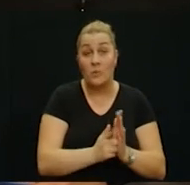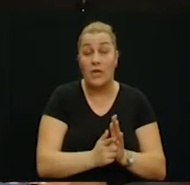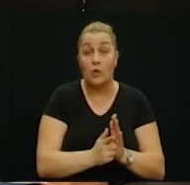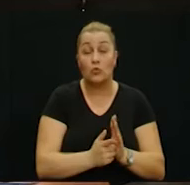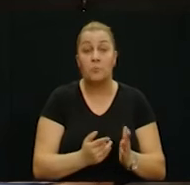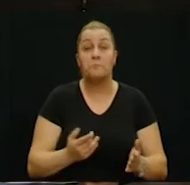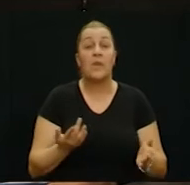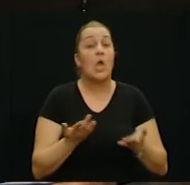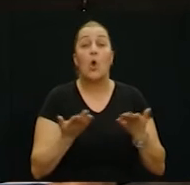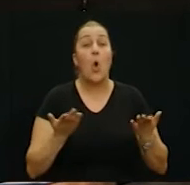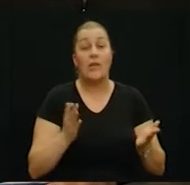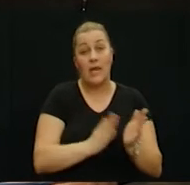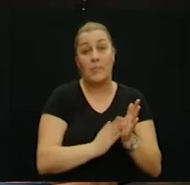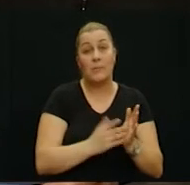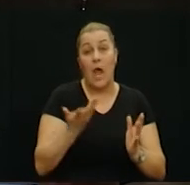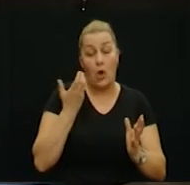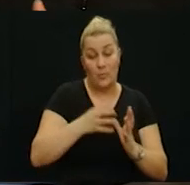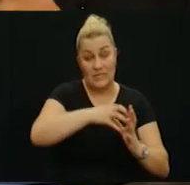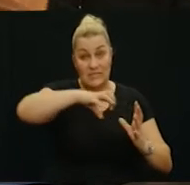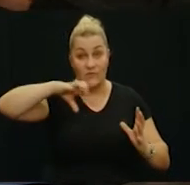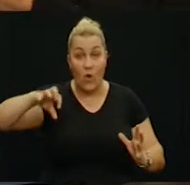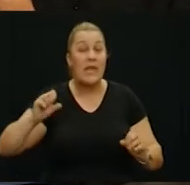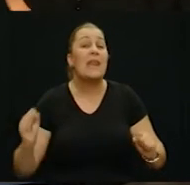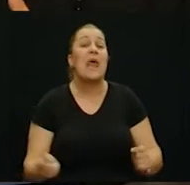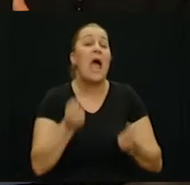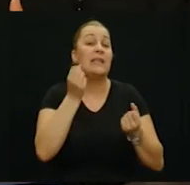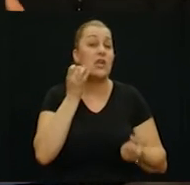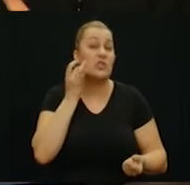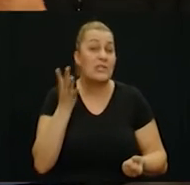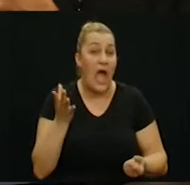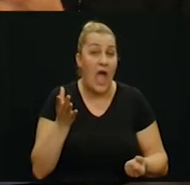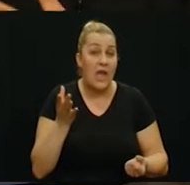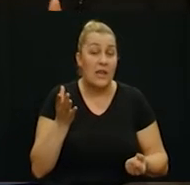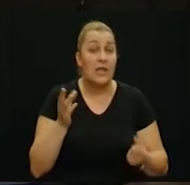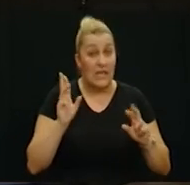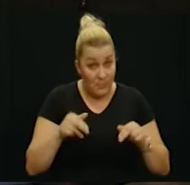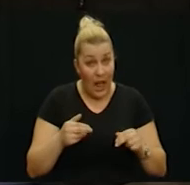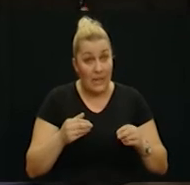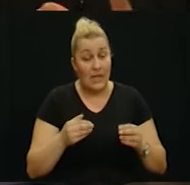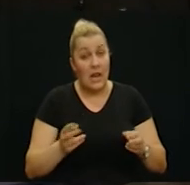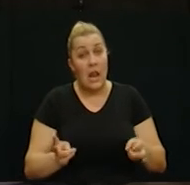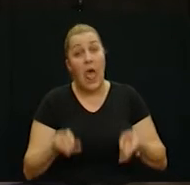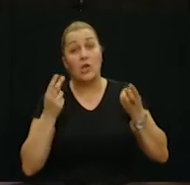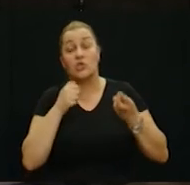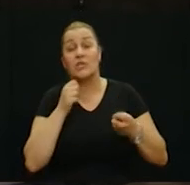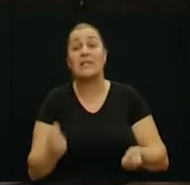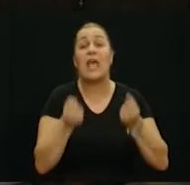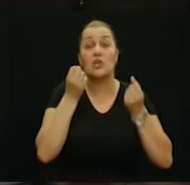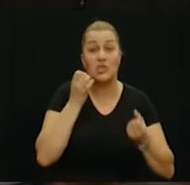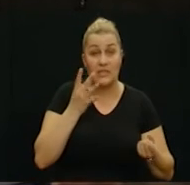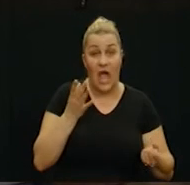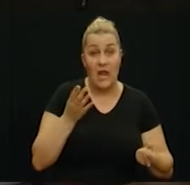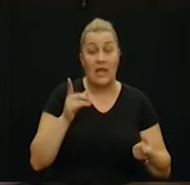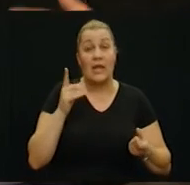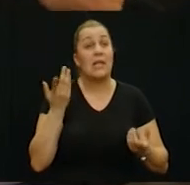u ovom trenutku. Koji je možda, kad bi ga izdvojili, bio najteži dan, ako se može i to tako klasificirati? Ima li teži, lakši dan?